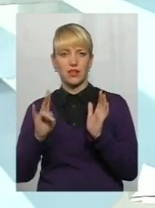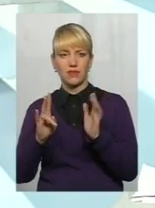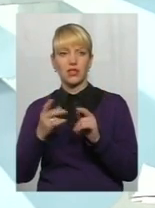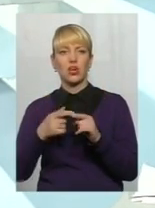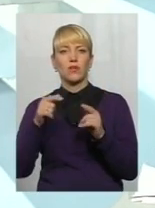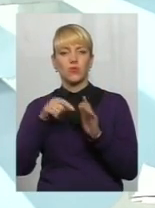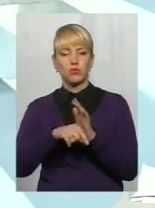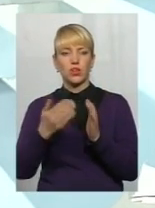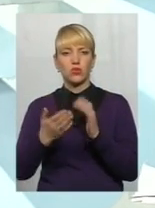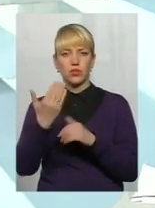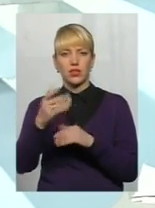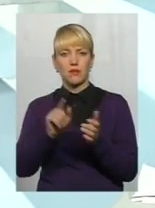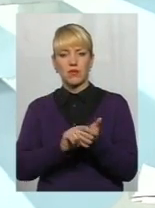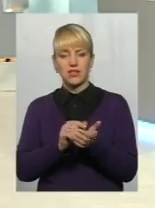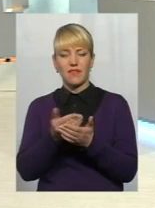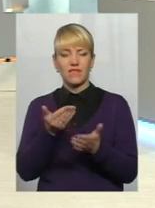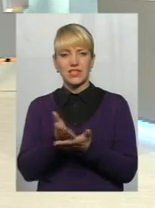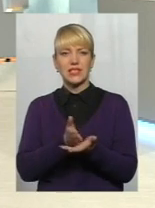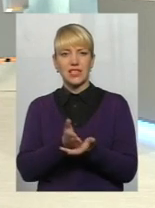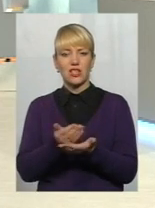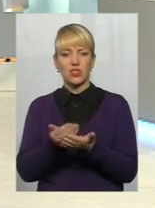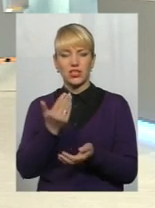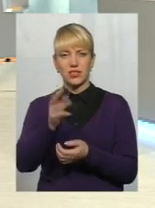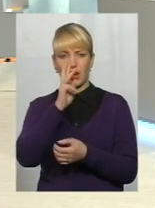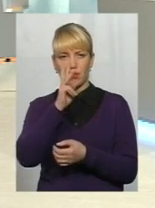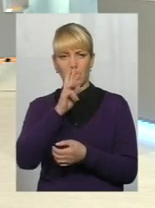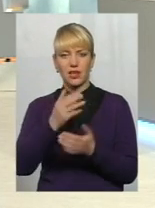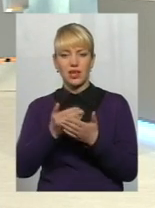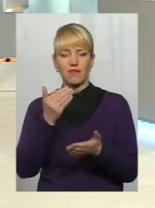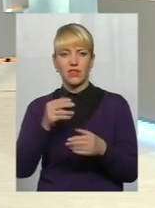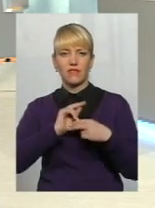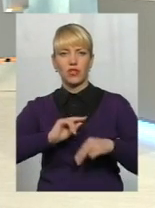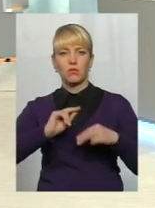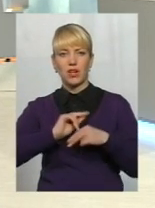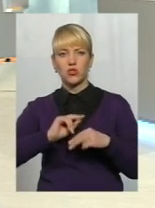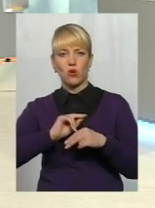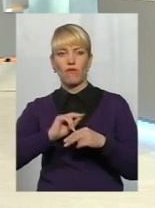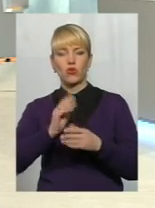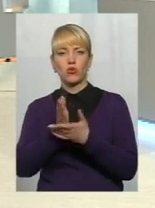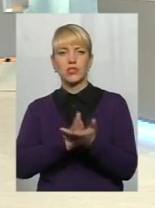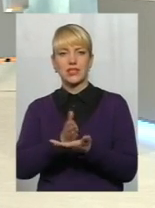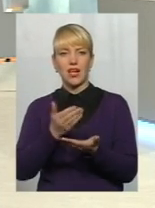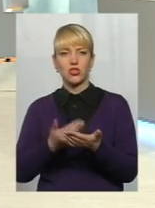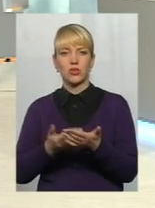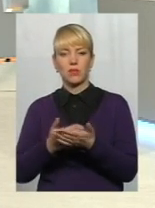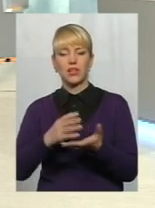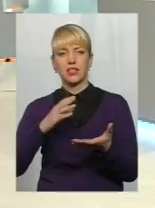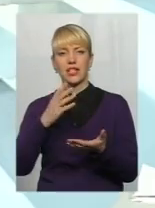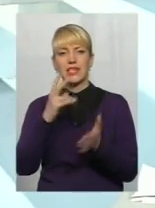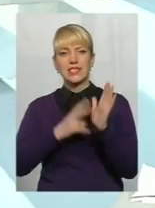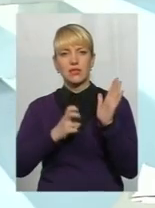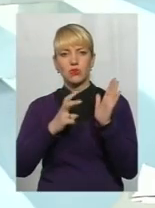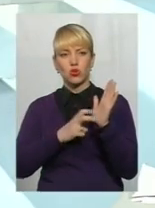Тобто, якщо їхня пенсія від стажу, їхньої заробітної плати або від відпрацьованого стажу, до прикладу, складає 700